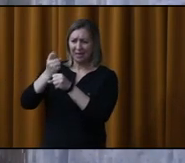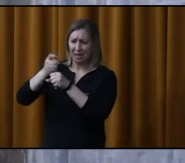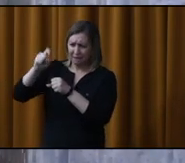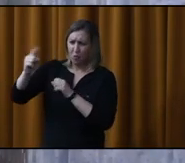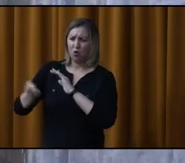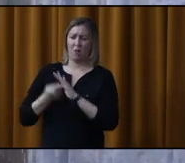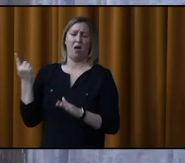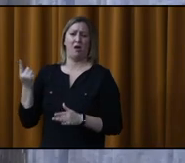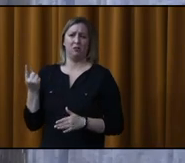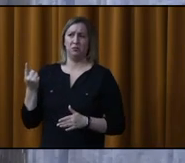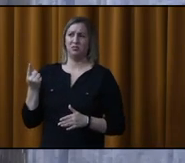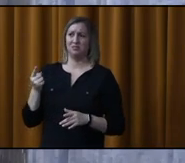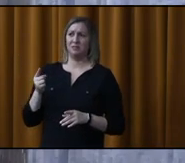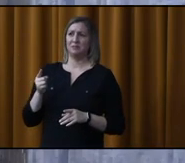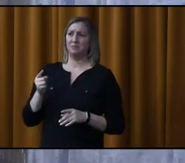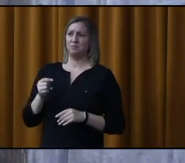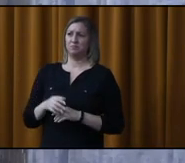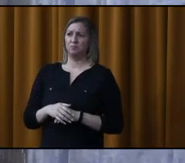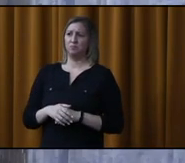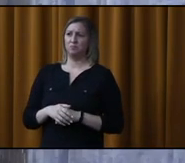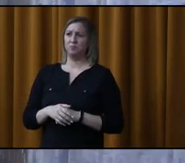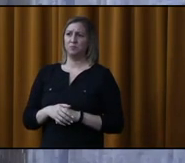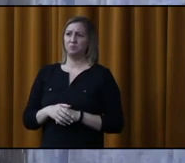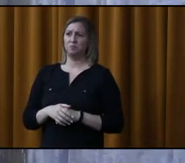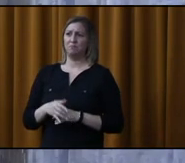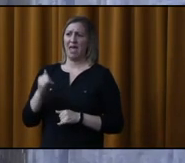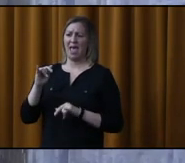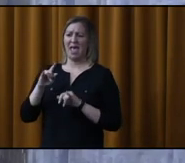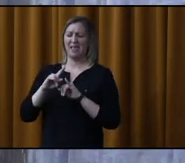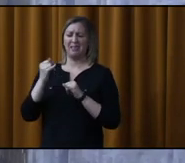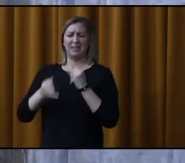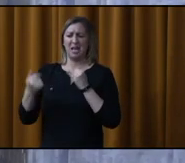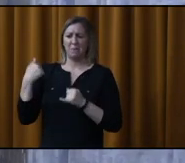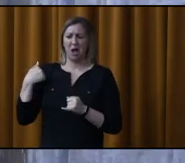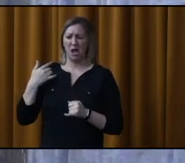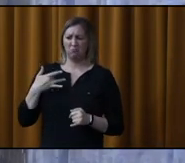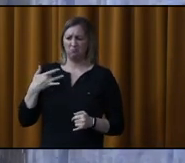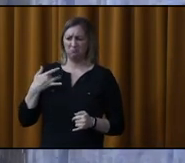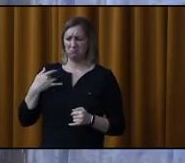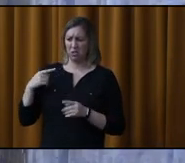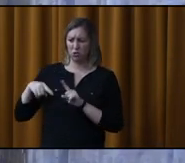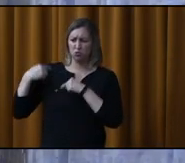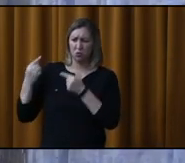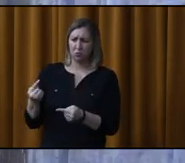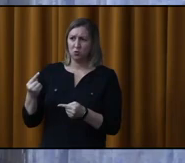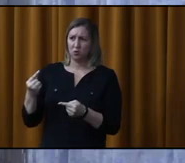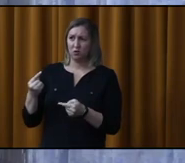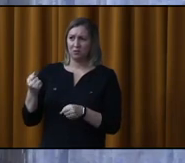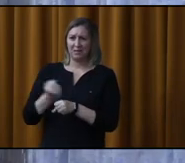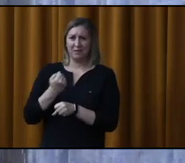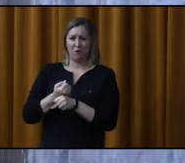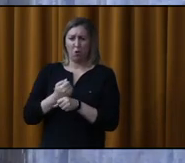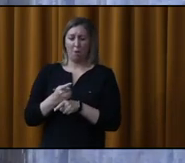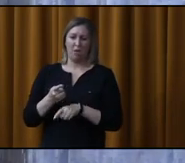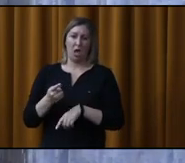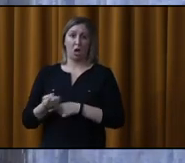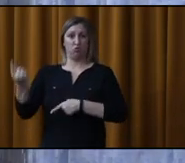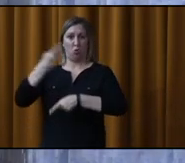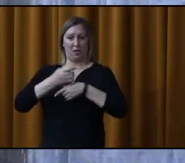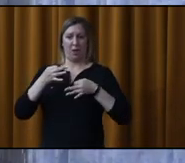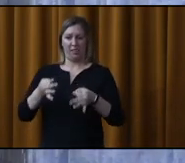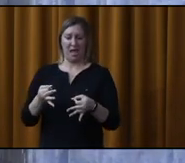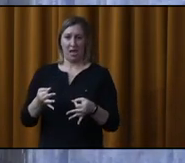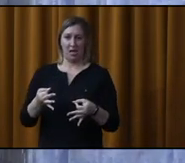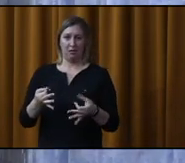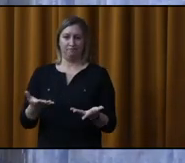les traçages. Je sais que ça se fait de nuit, mais comme dernièrement, de fin de semaine, ils font ça en plein milieu de la journée. Je trouve que c'est